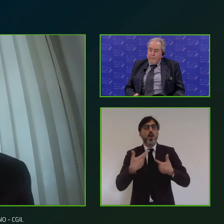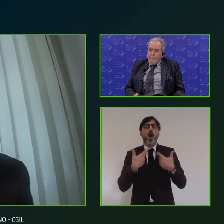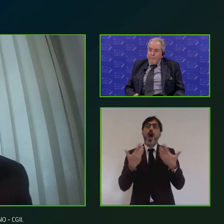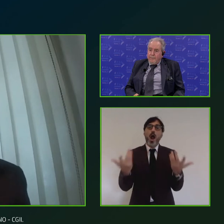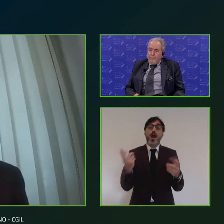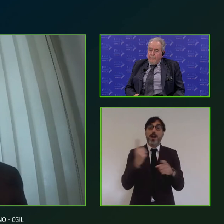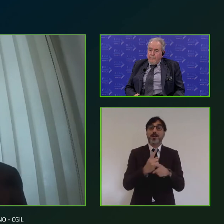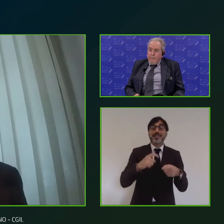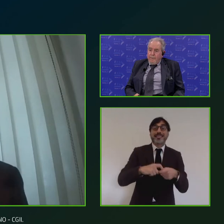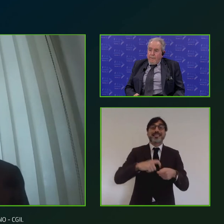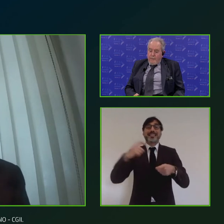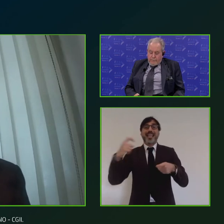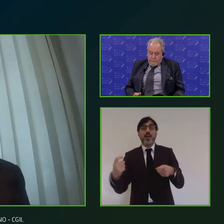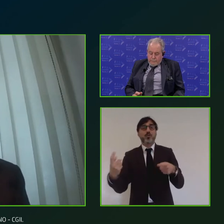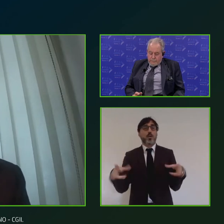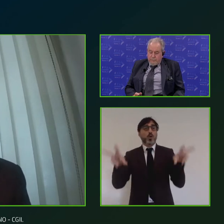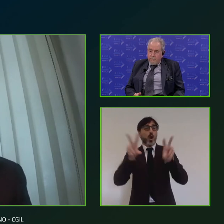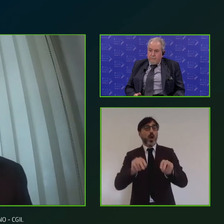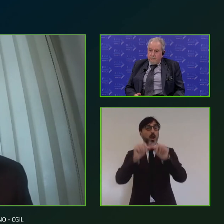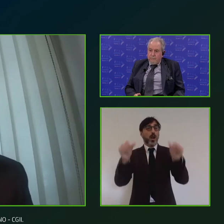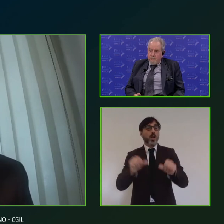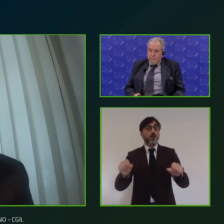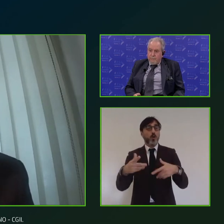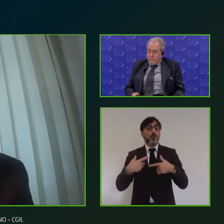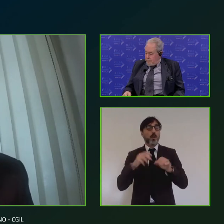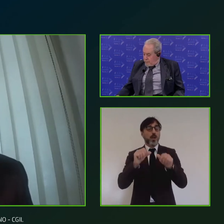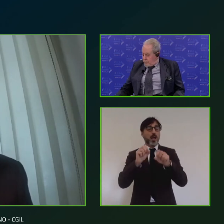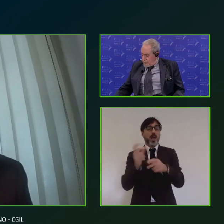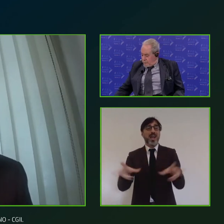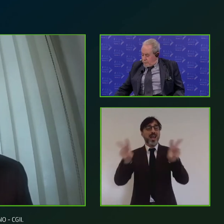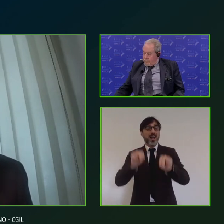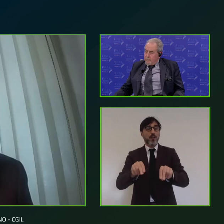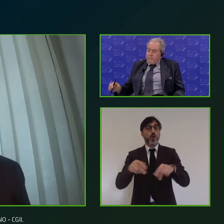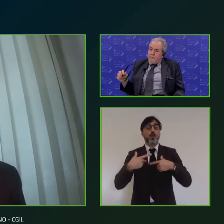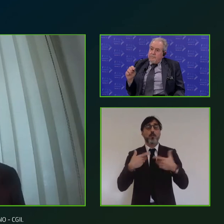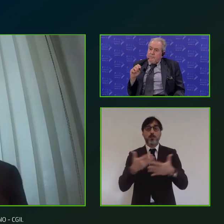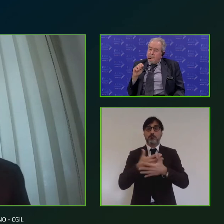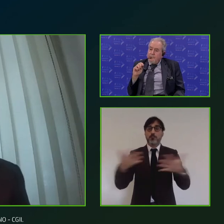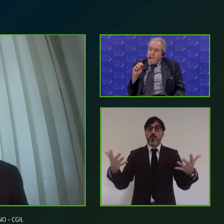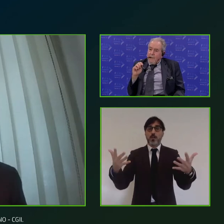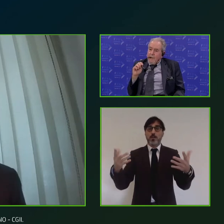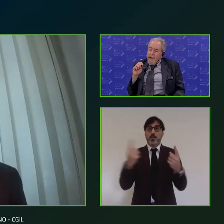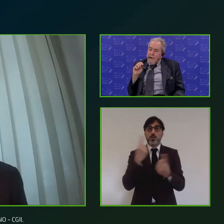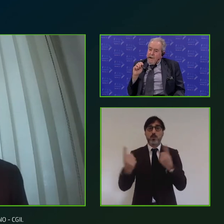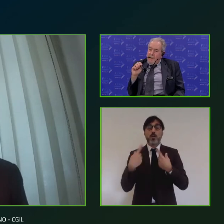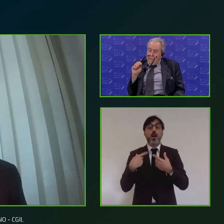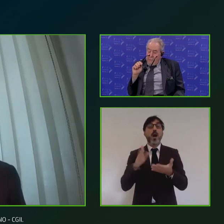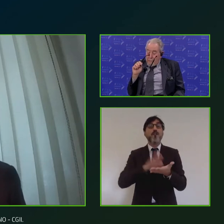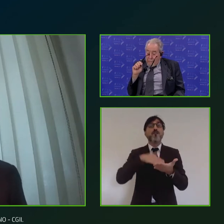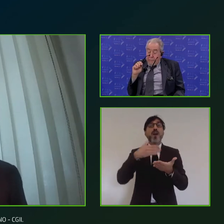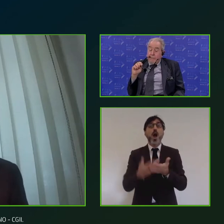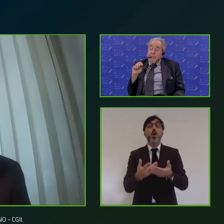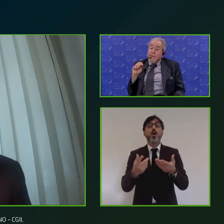sganciata da un piano di riforme su vasta scala ecco viceversa noi pensiamo che quel valore il valore del piano sud possa